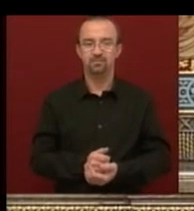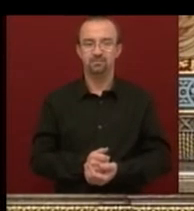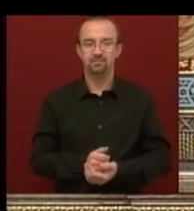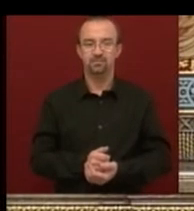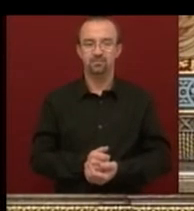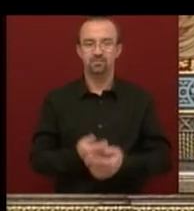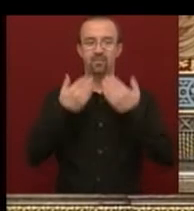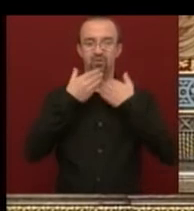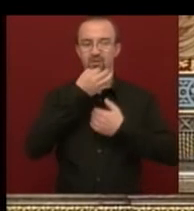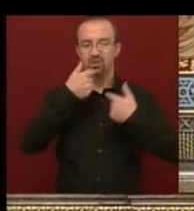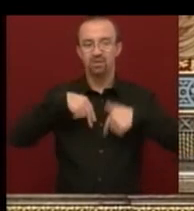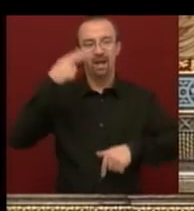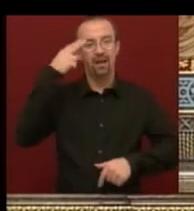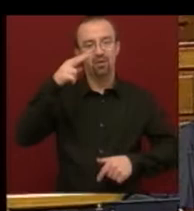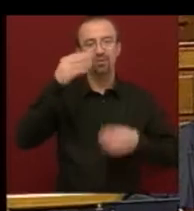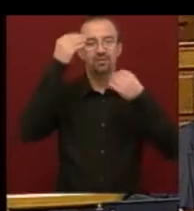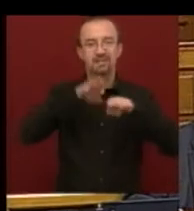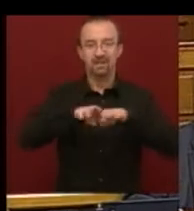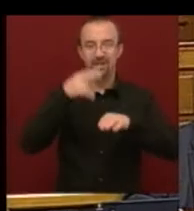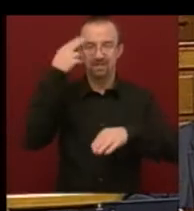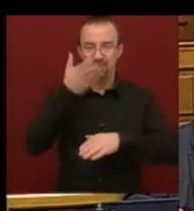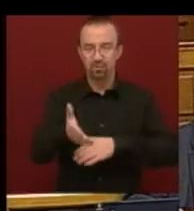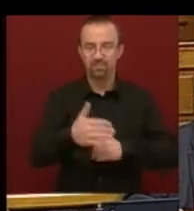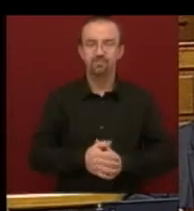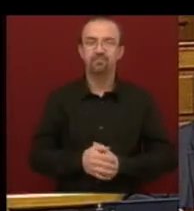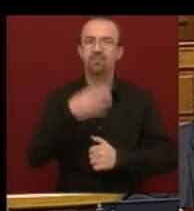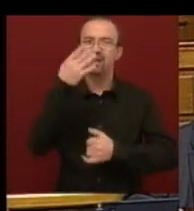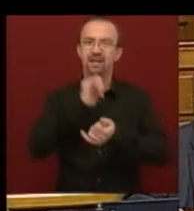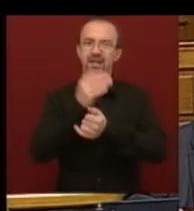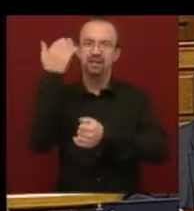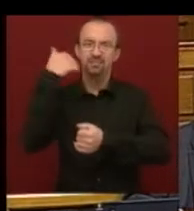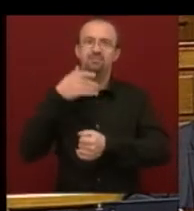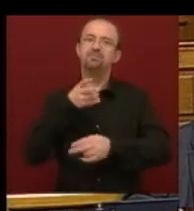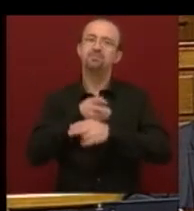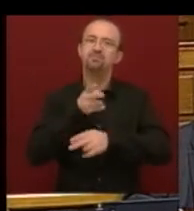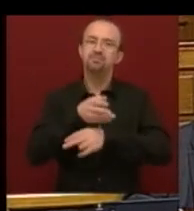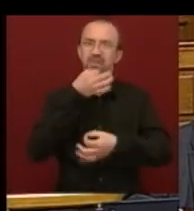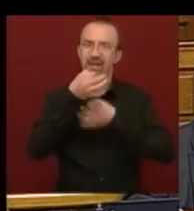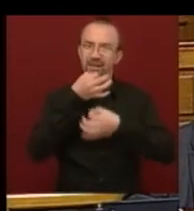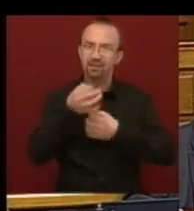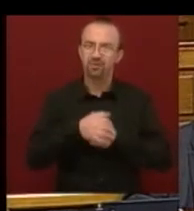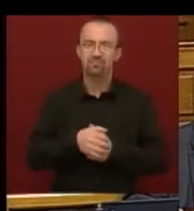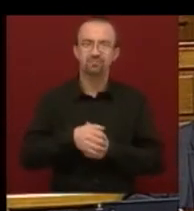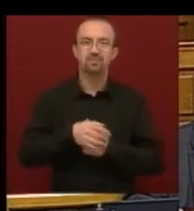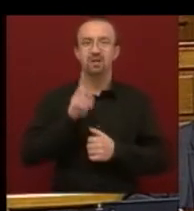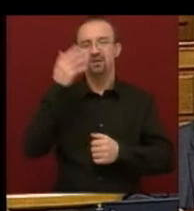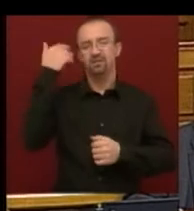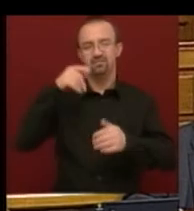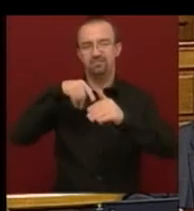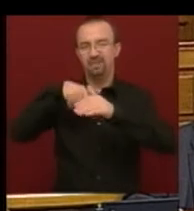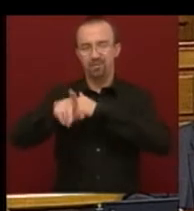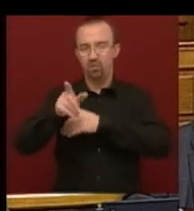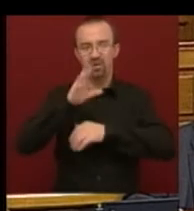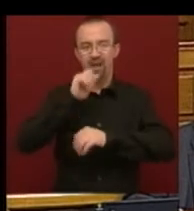Köszönöm a szót, elnök úr! Tisztelt Miniszter úr! Négy hete kívántam Önt megkérdezni, de akkor kibújt a válaszadás